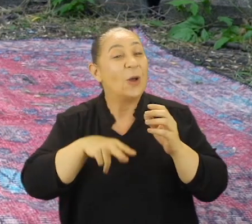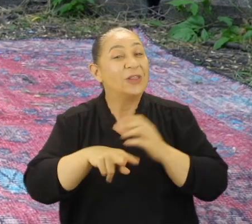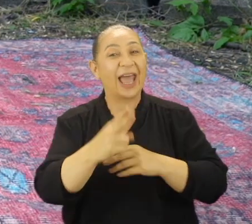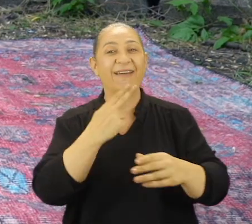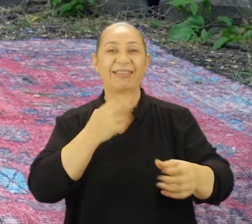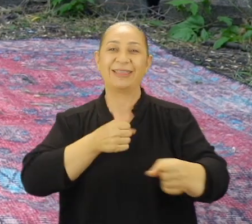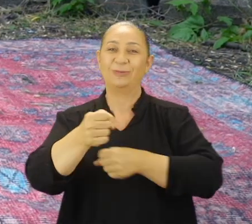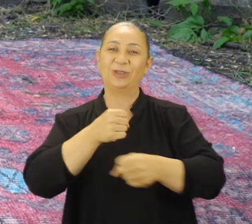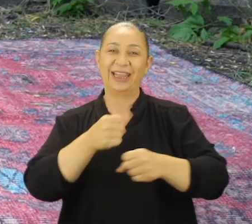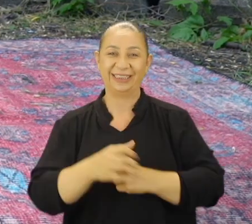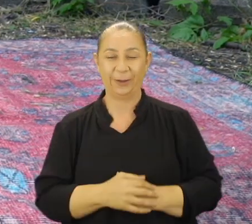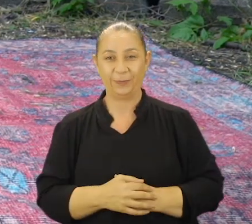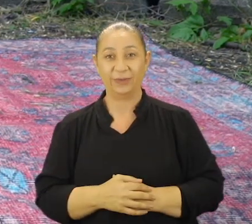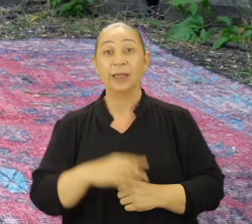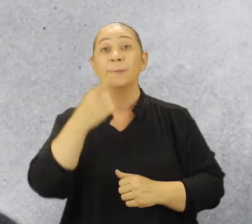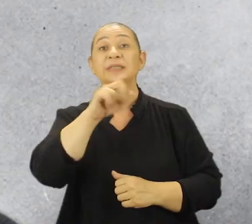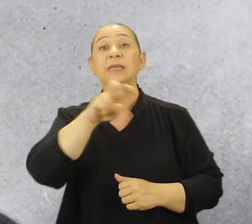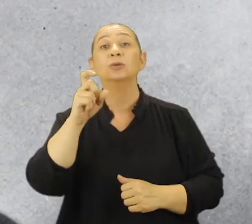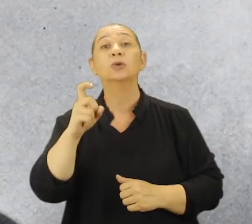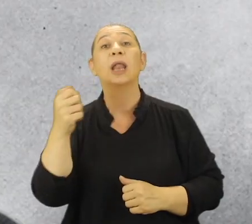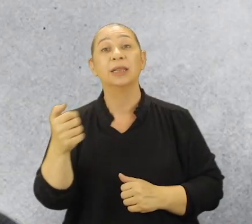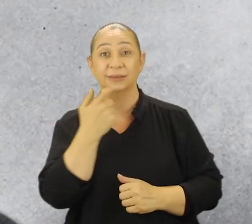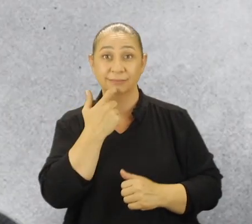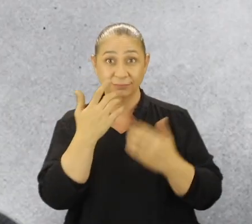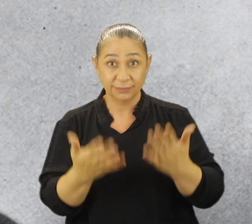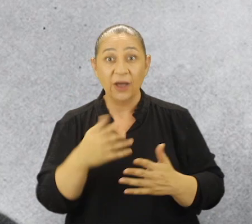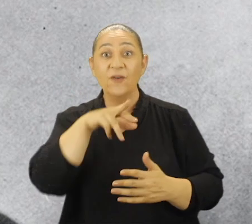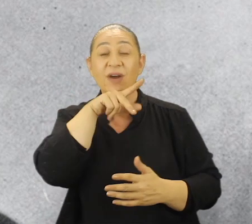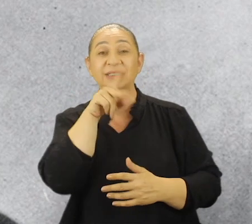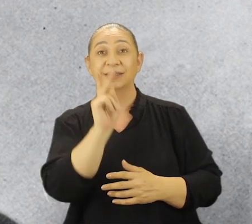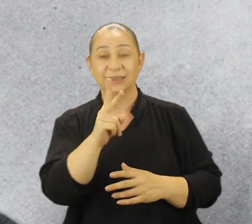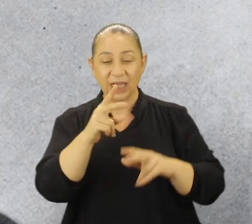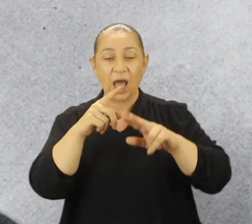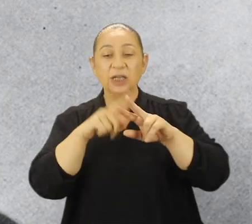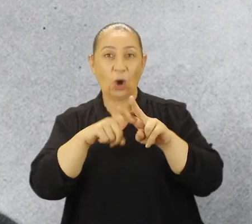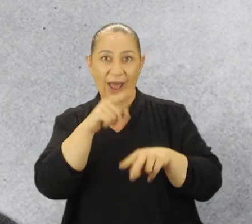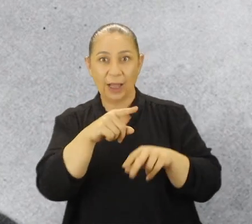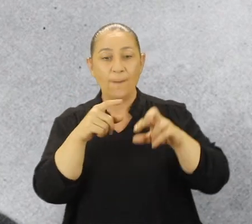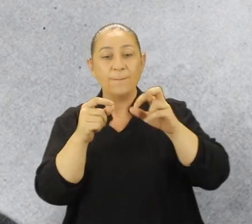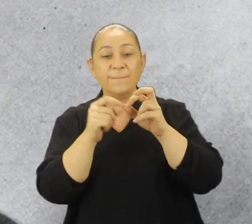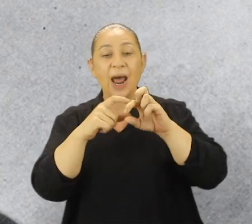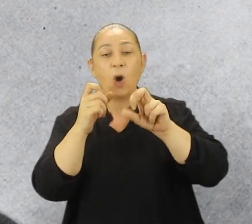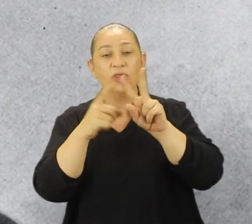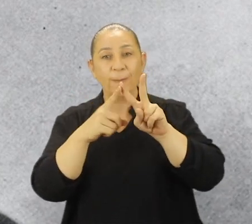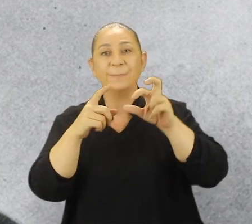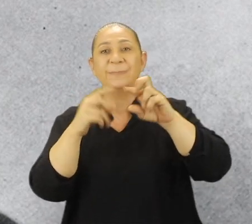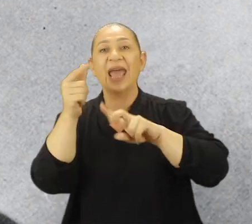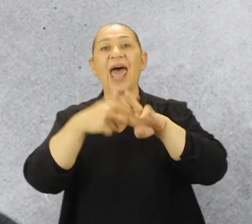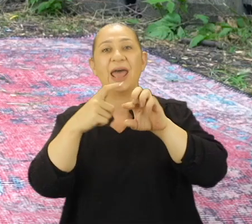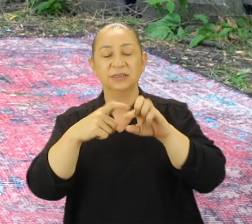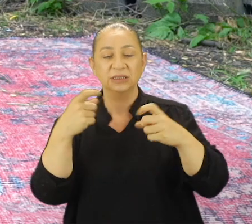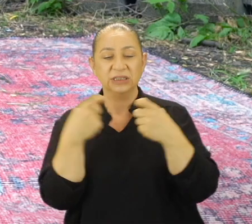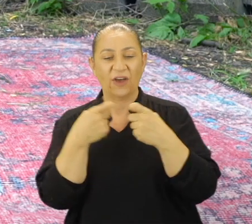serüveninde kadın mücadelesi. Sene 1896, Fransız aristokrat Baron Pierre,